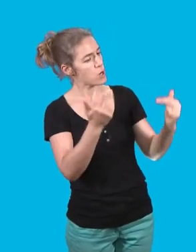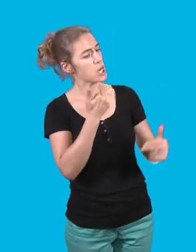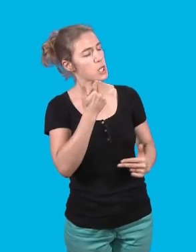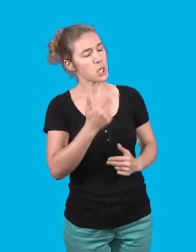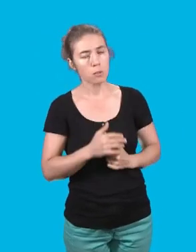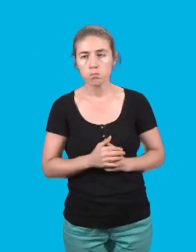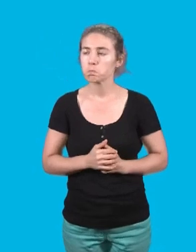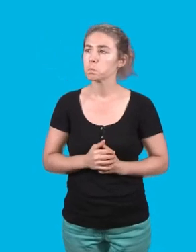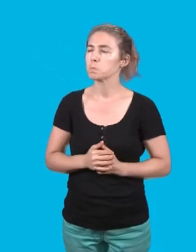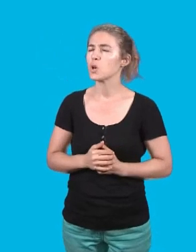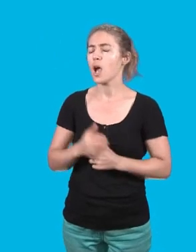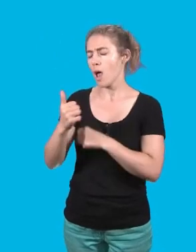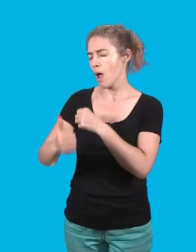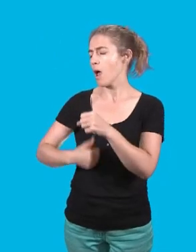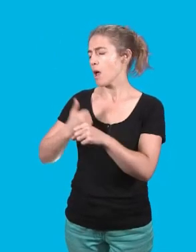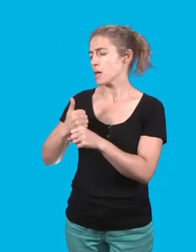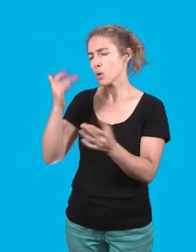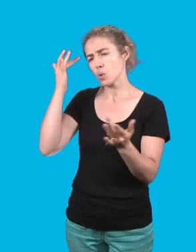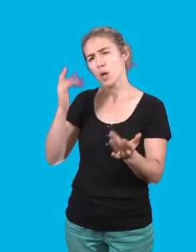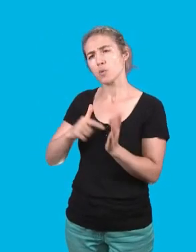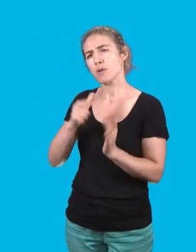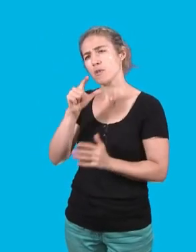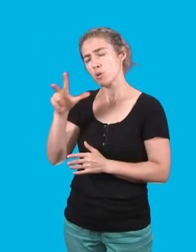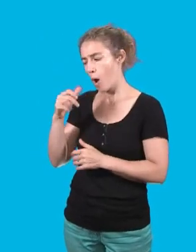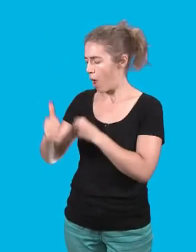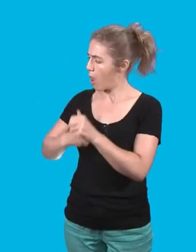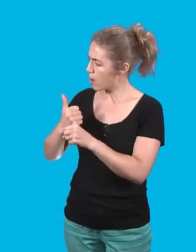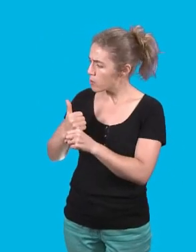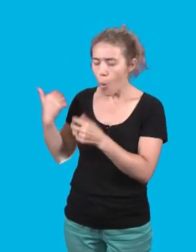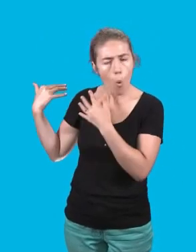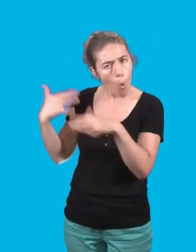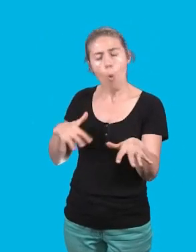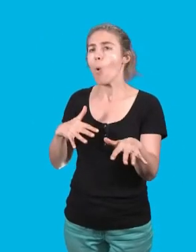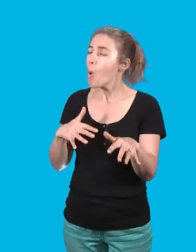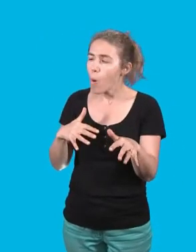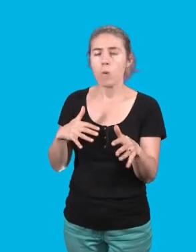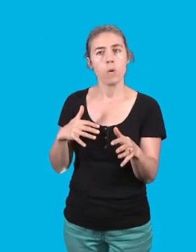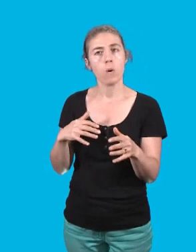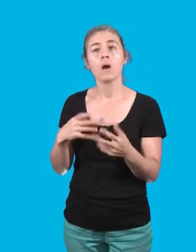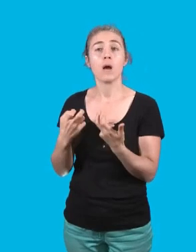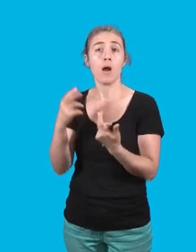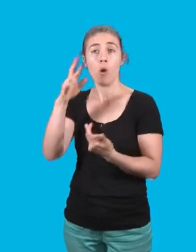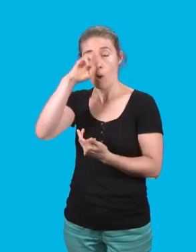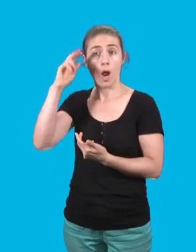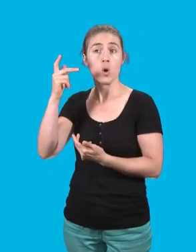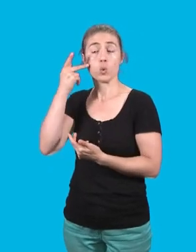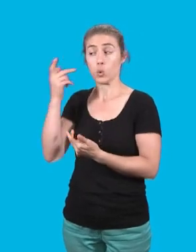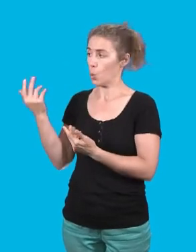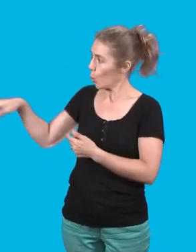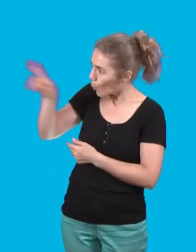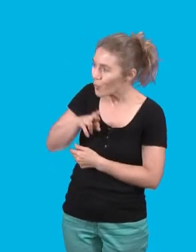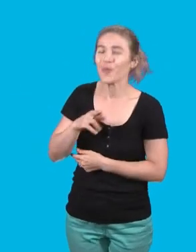grande année culturelle 2023. On en a parlé. C'est le retour de Royal Deluxe. On vient de vivre